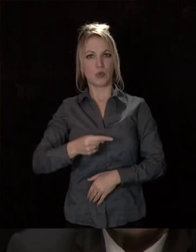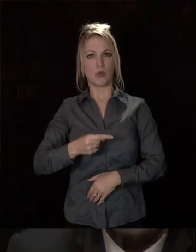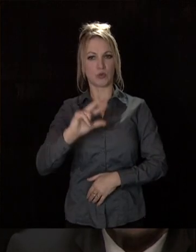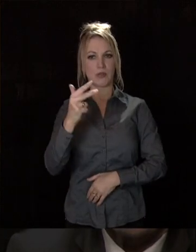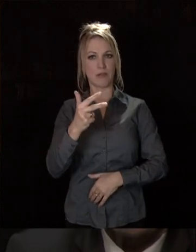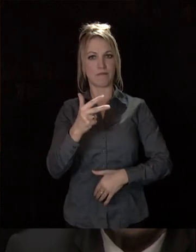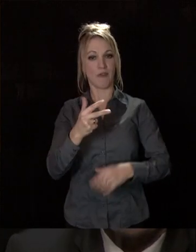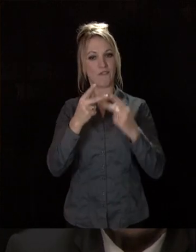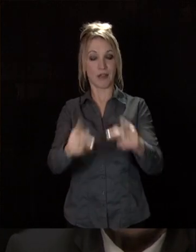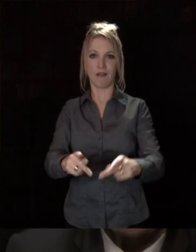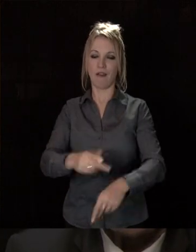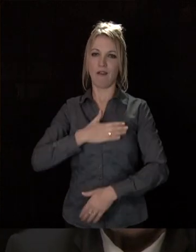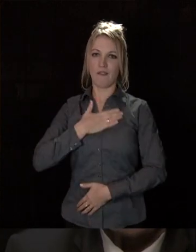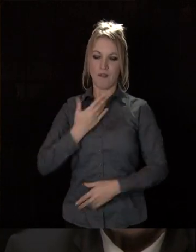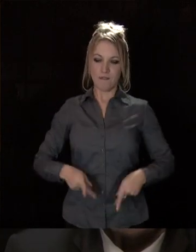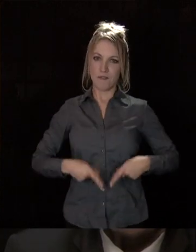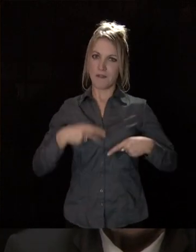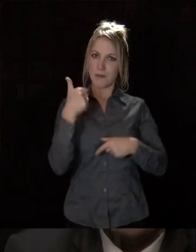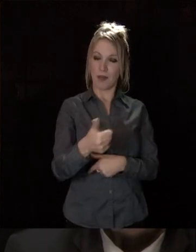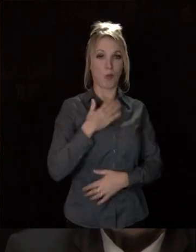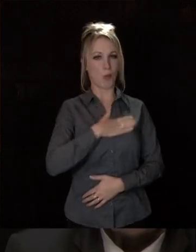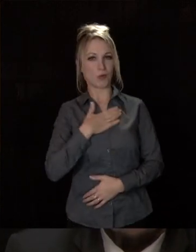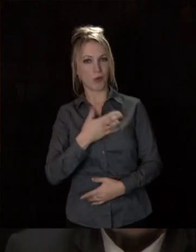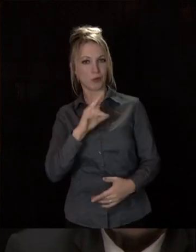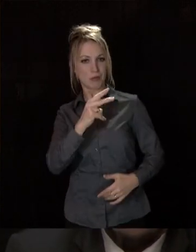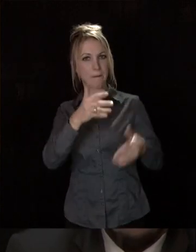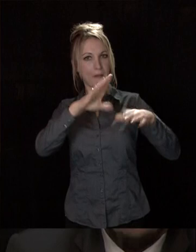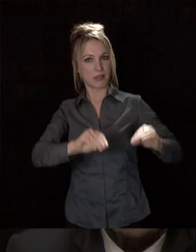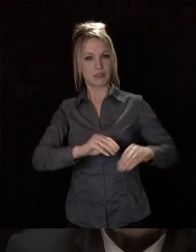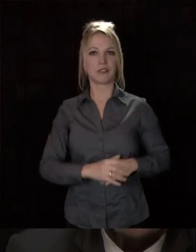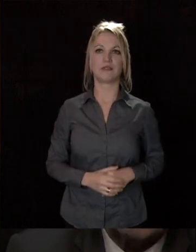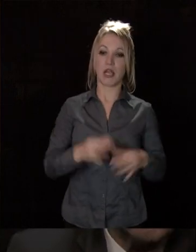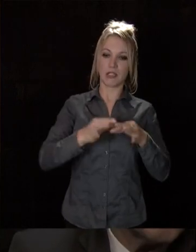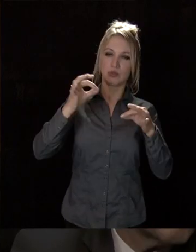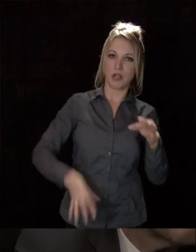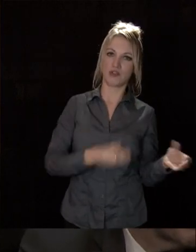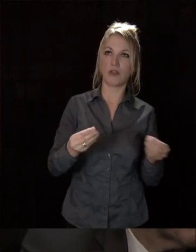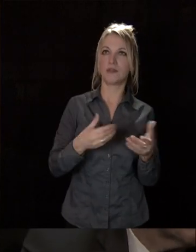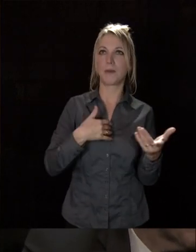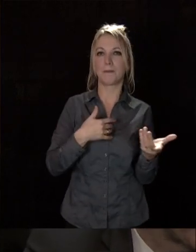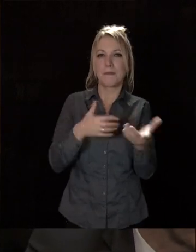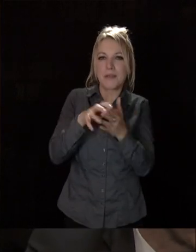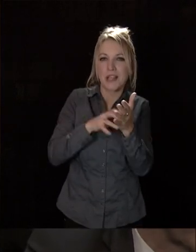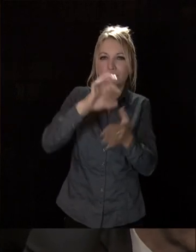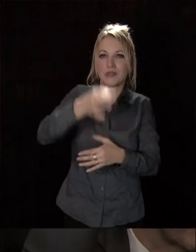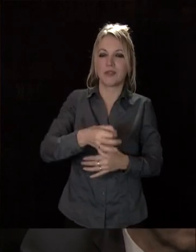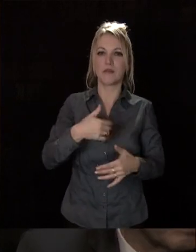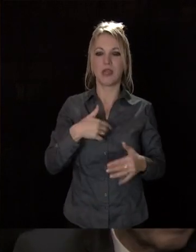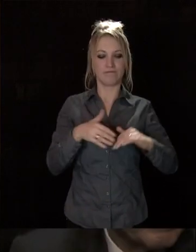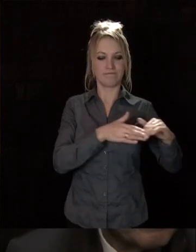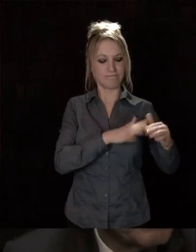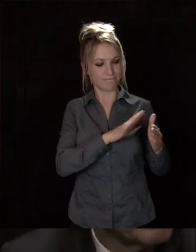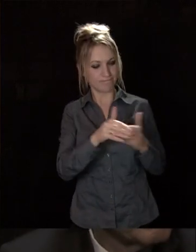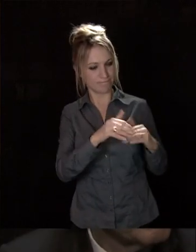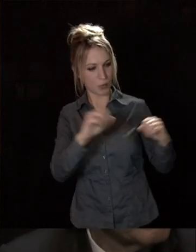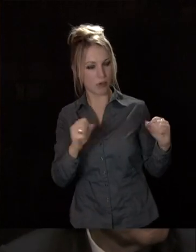fait bon habiter. J'en suis heureux, non seulement pour notre ville, dont les résultats portent un message, mais il est possible, je voudrais le dire ici, d'aller